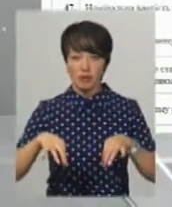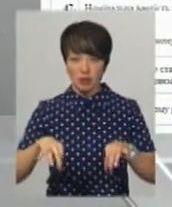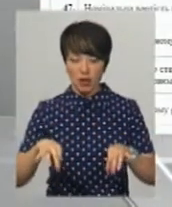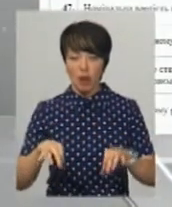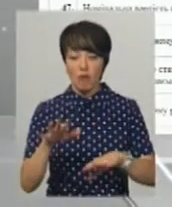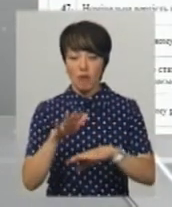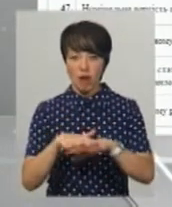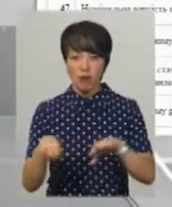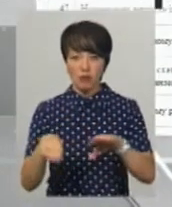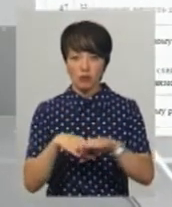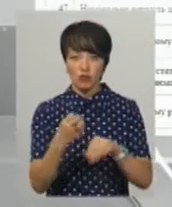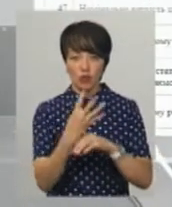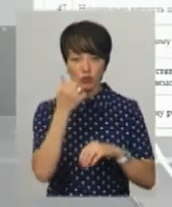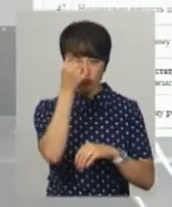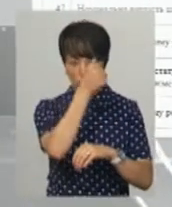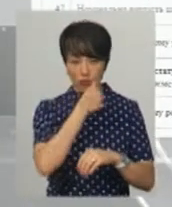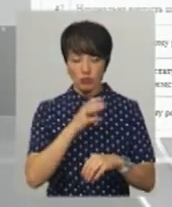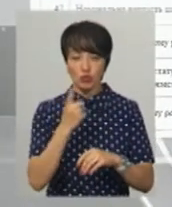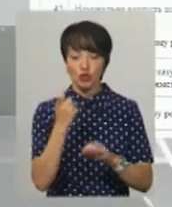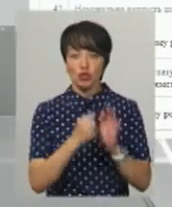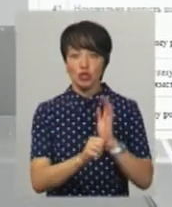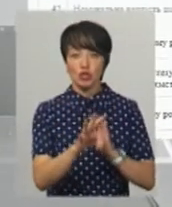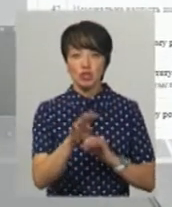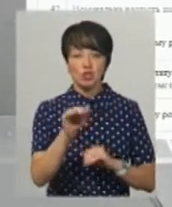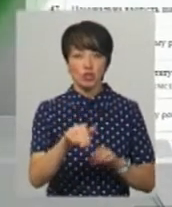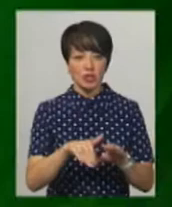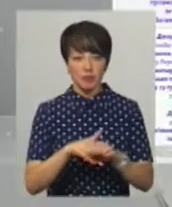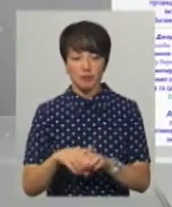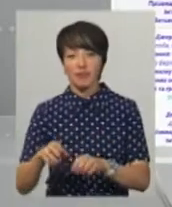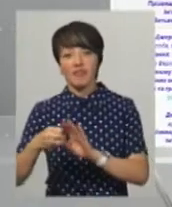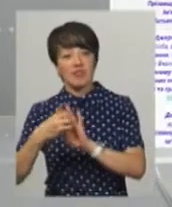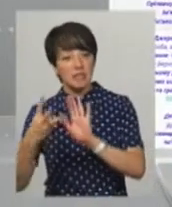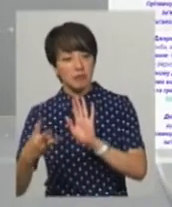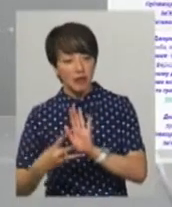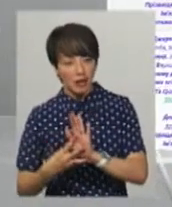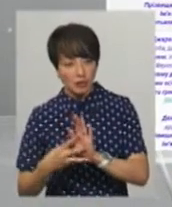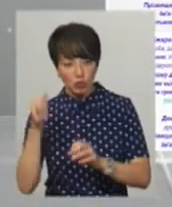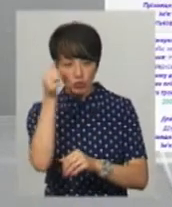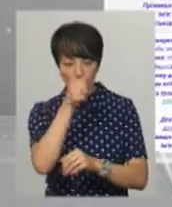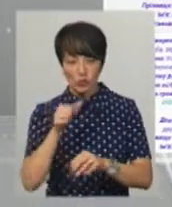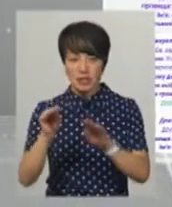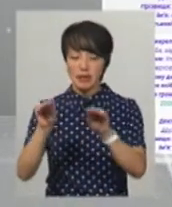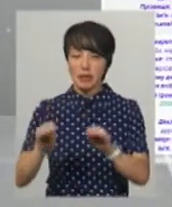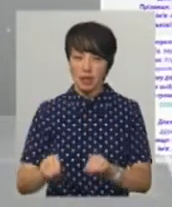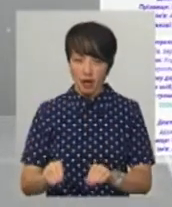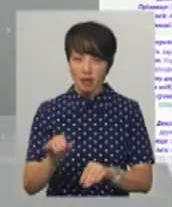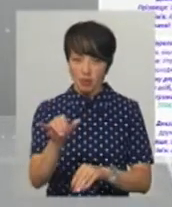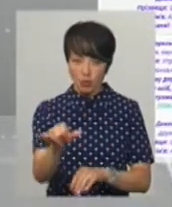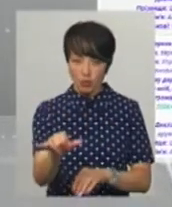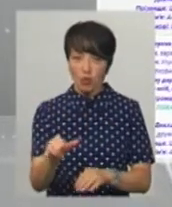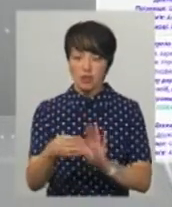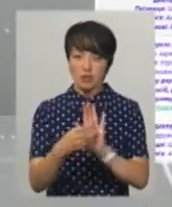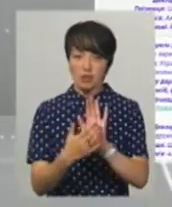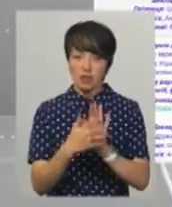рахунку банку у 2014 році в Андрія Шеньковича – 164 тисячі гривень. У 2018-му у декларації чинного народного депутата